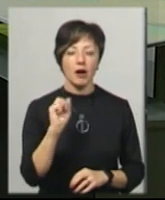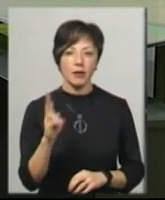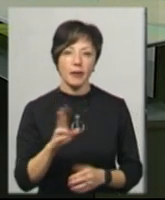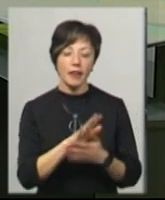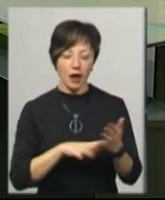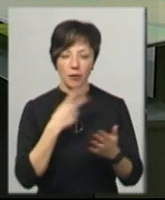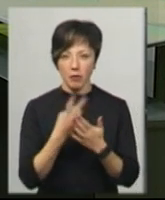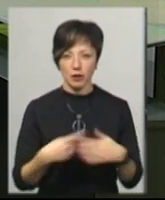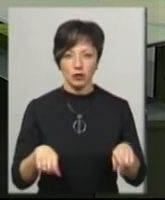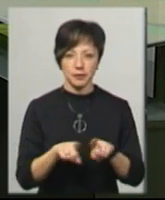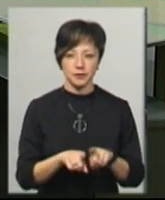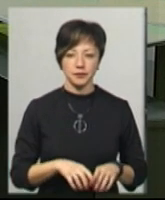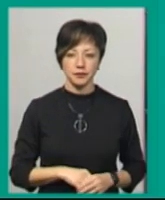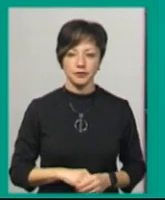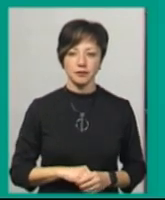Далі ви побачите.